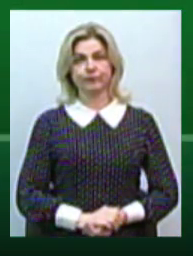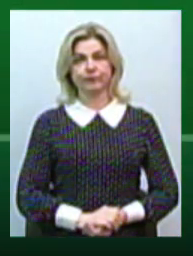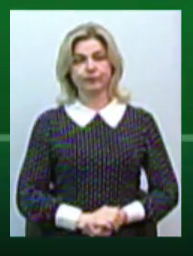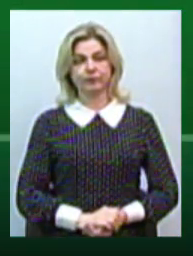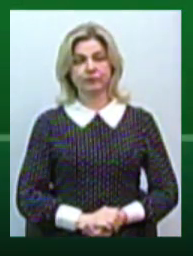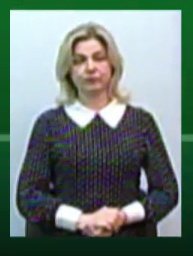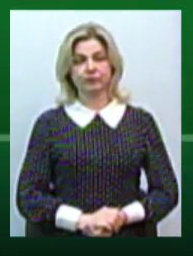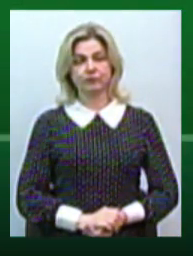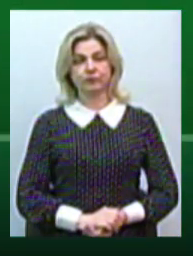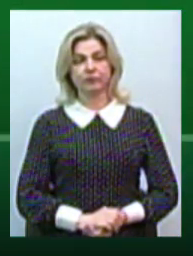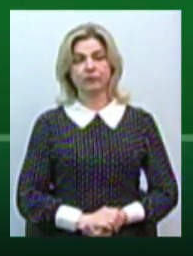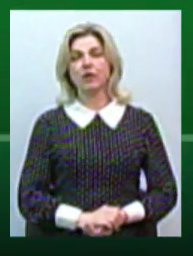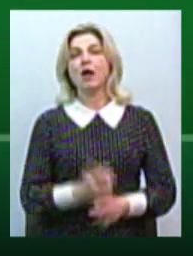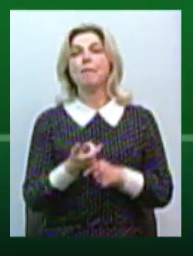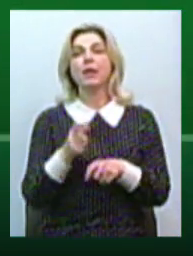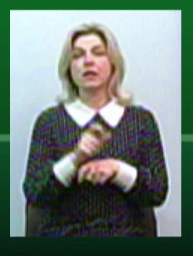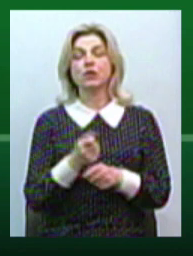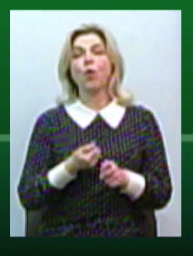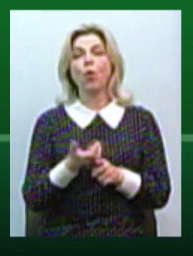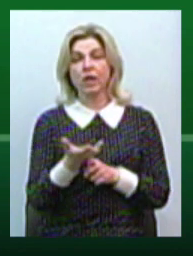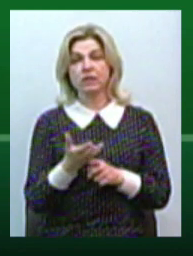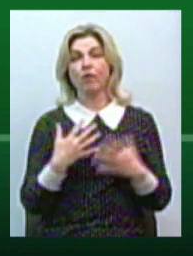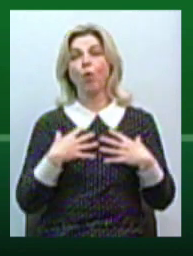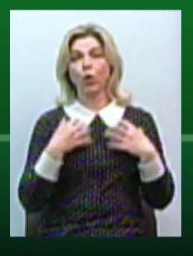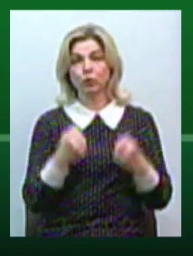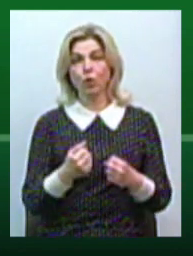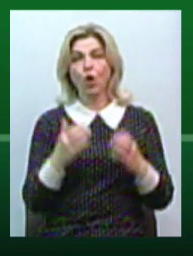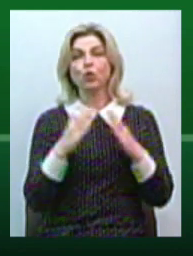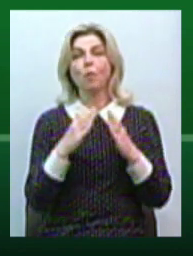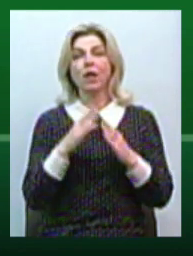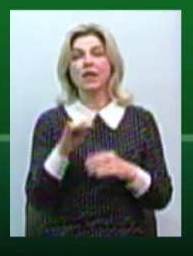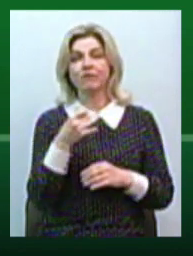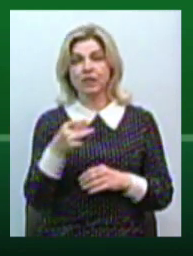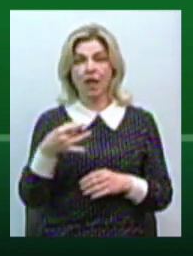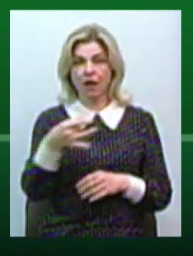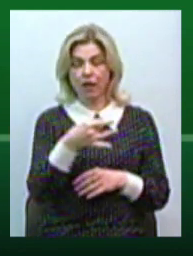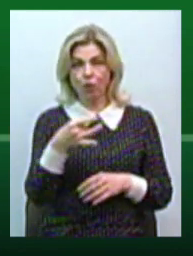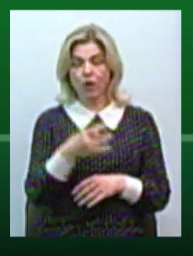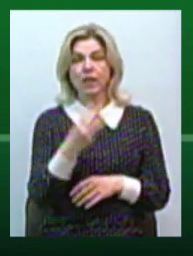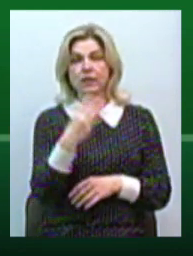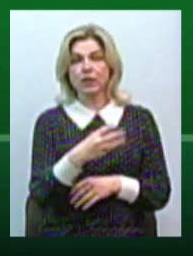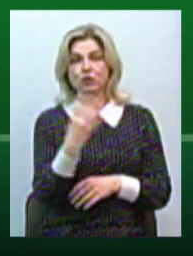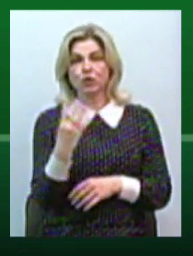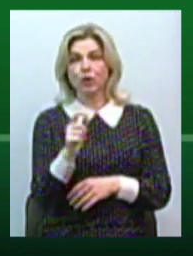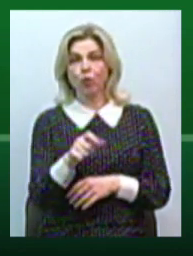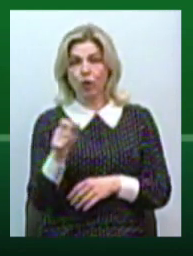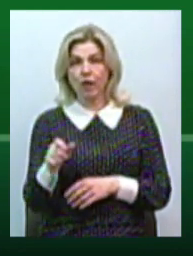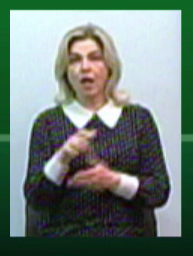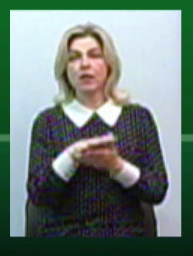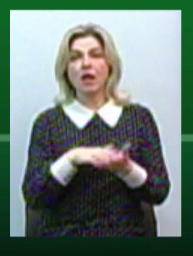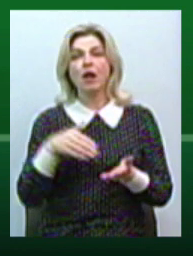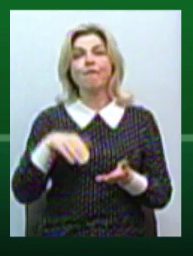Найбільше кількість одужавших у нас в Доманівському районі, там 34 особи. Далі у іде